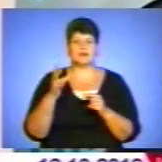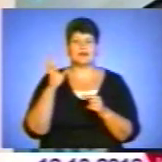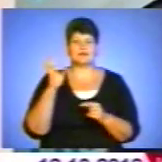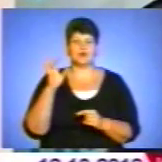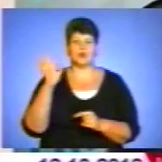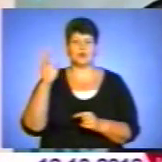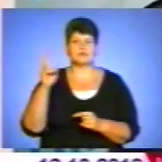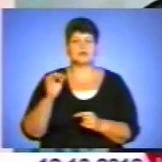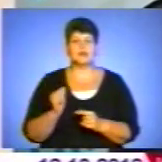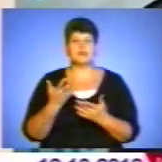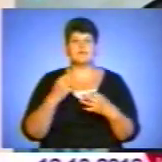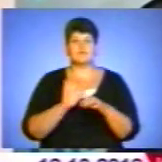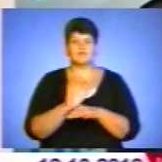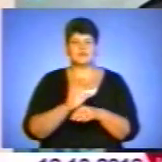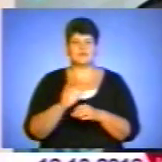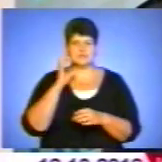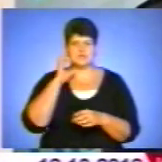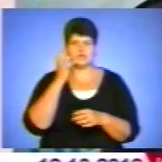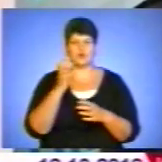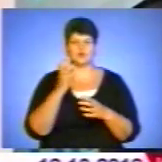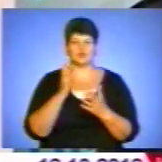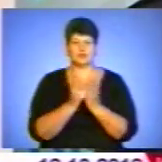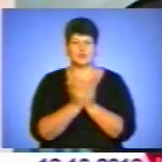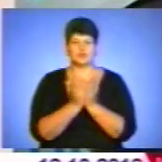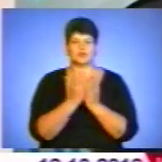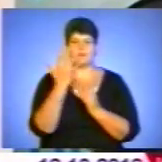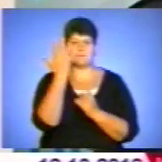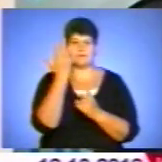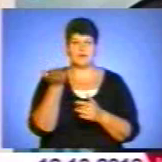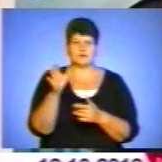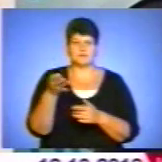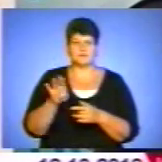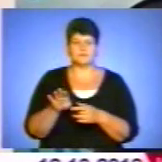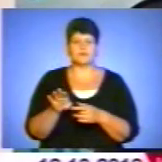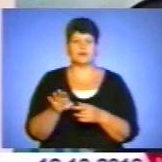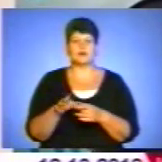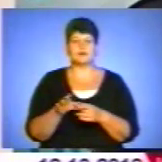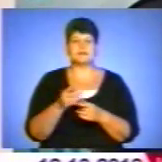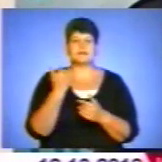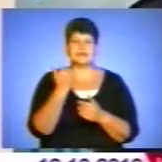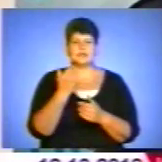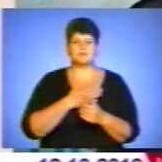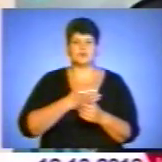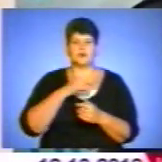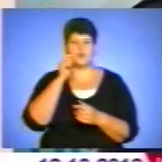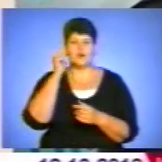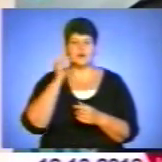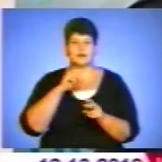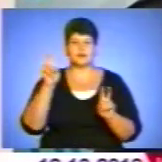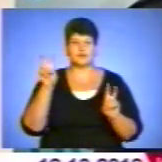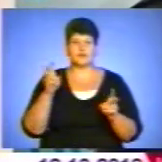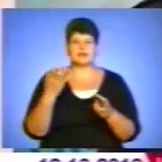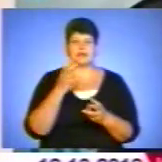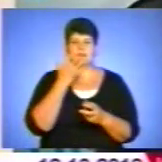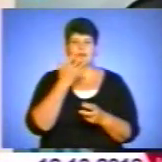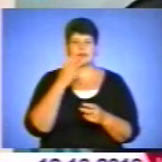серйозний п'ятитомник «За тебе свята Україна», який присвячений в першу чергу південним районам нашого